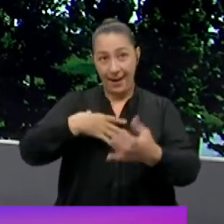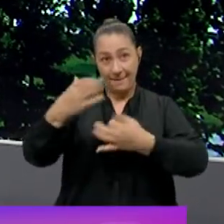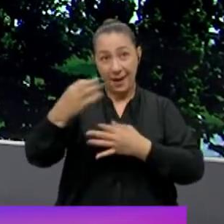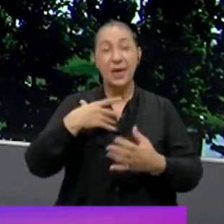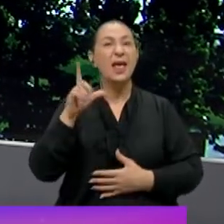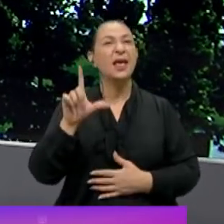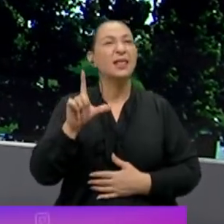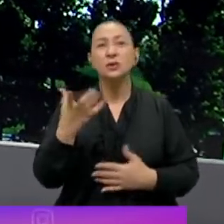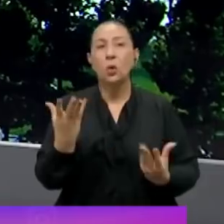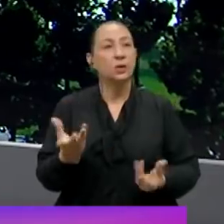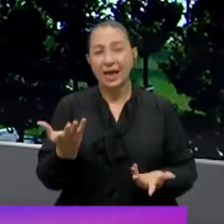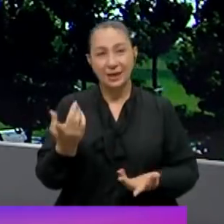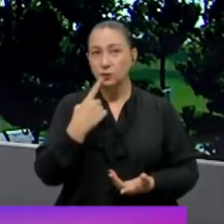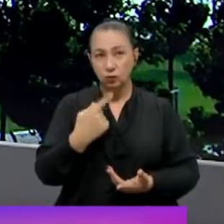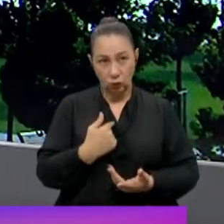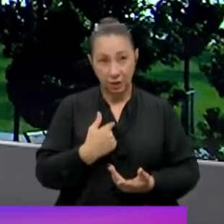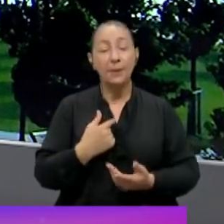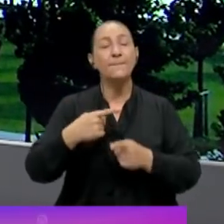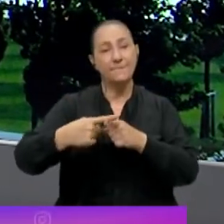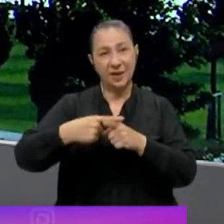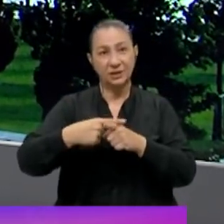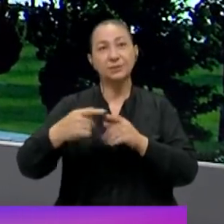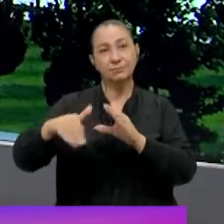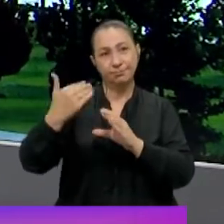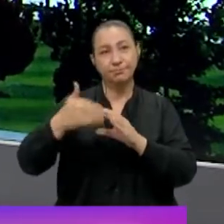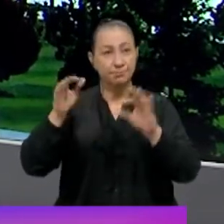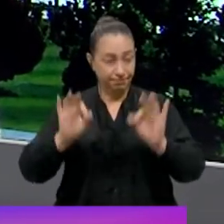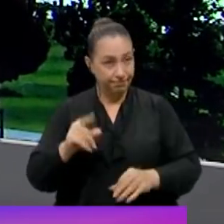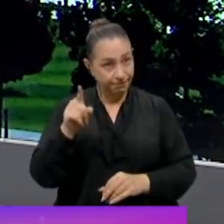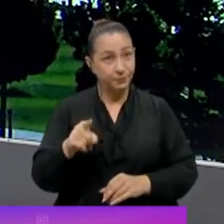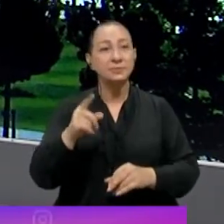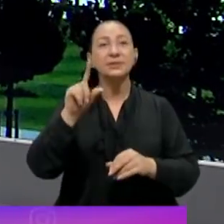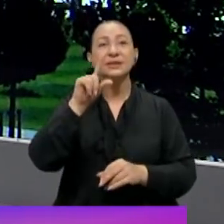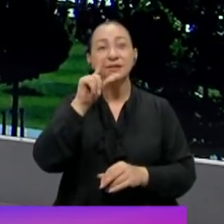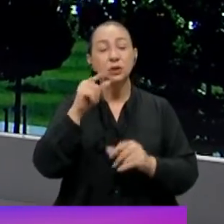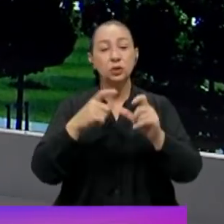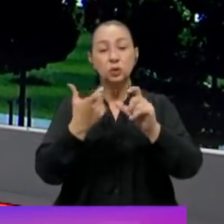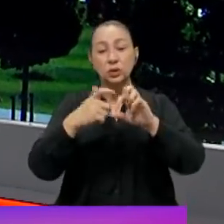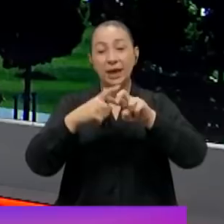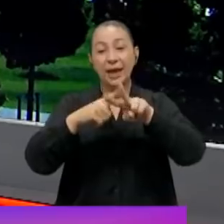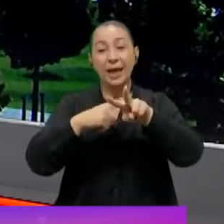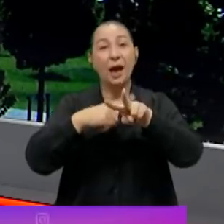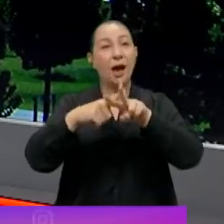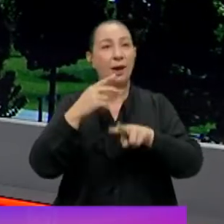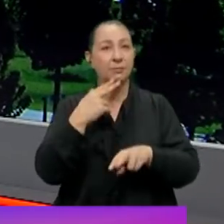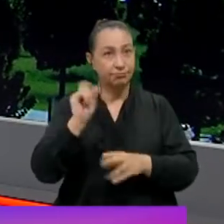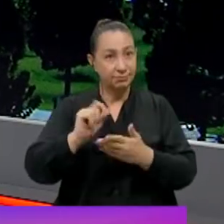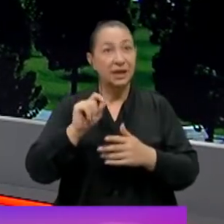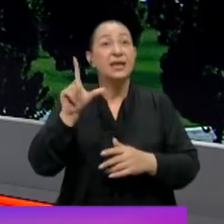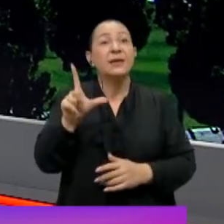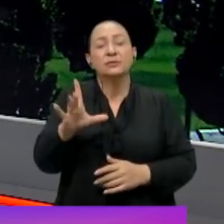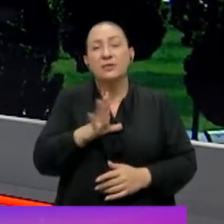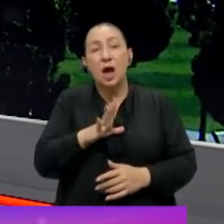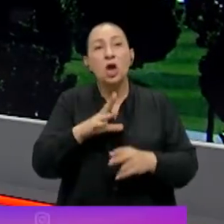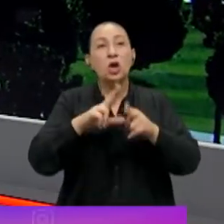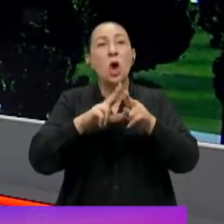verip ihtiyacınız olanın ne olduğunu söylediğiniz paylaşımlar yapmaya başladınız. Twitter'dan Süreyya Özkal yazmış. İhtiyacımız var,